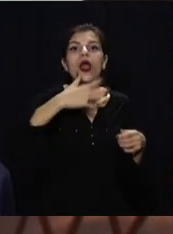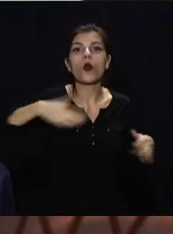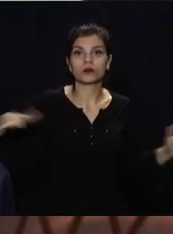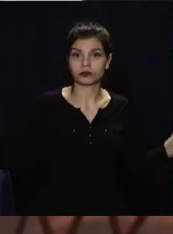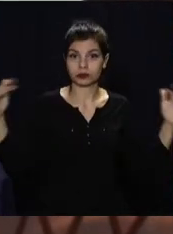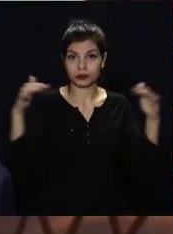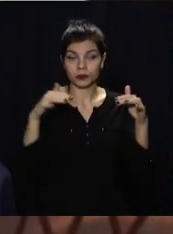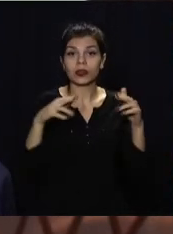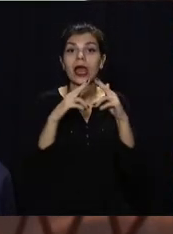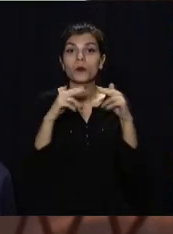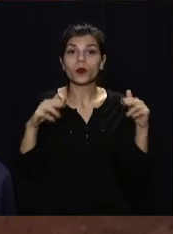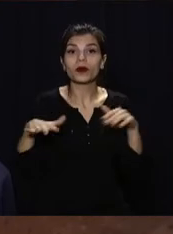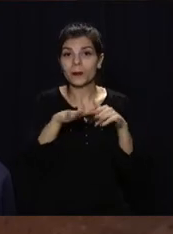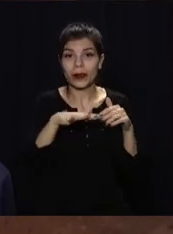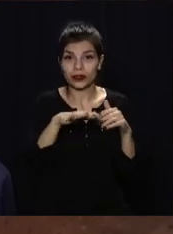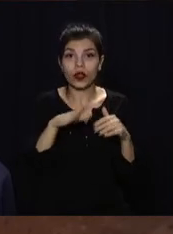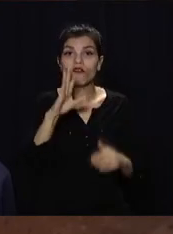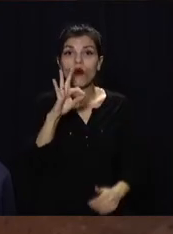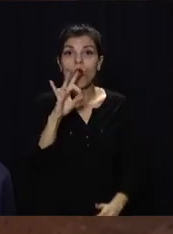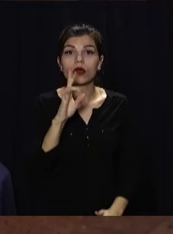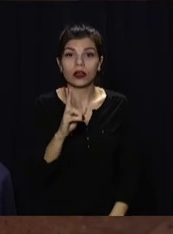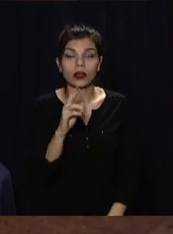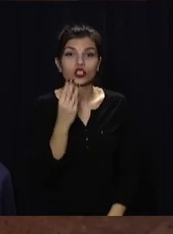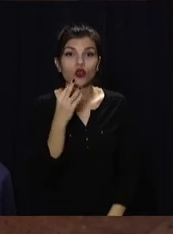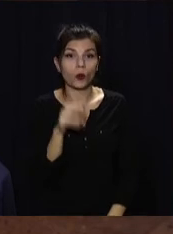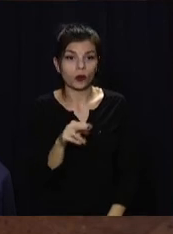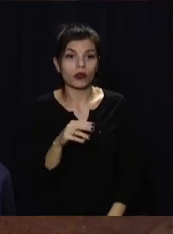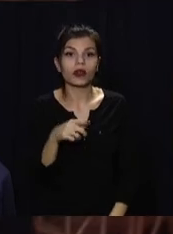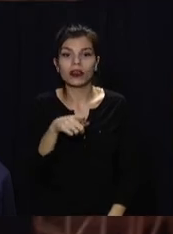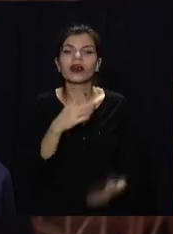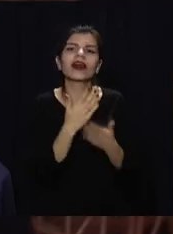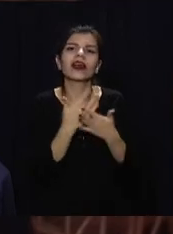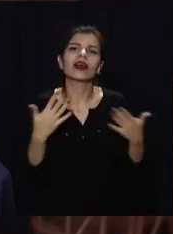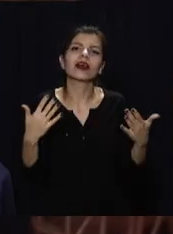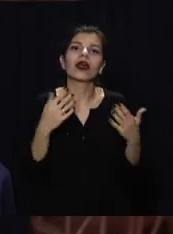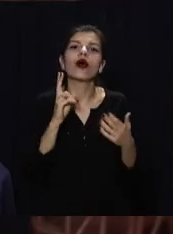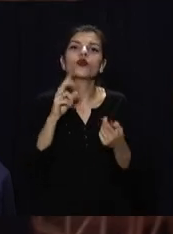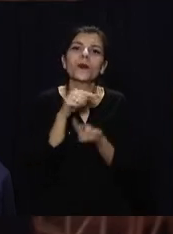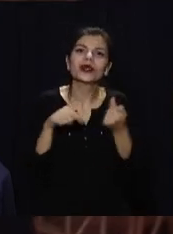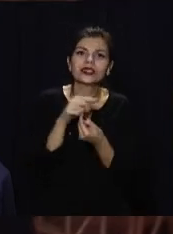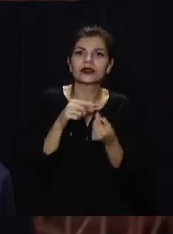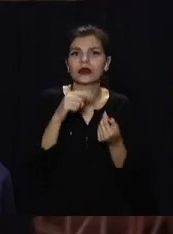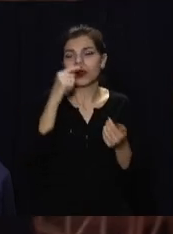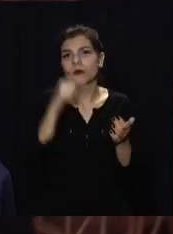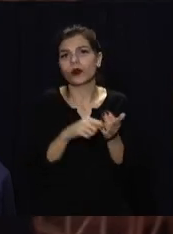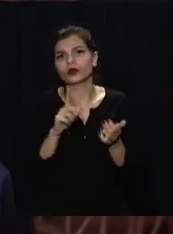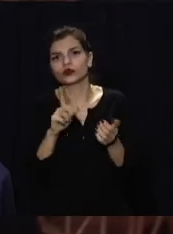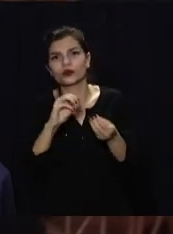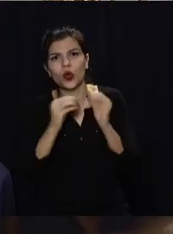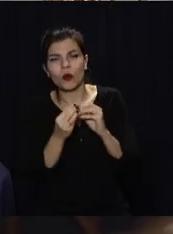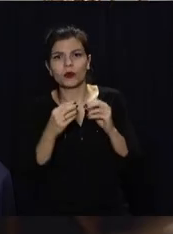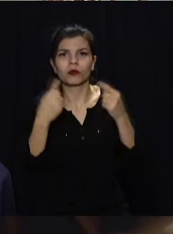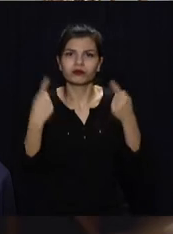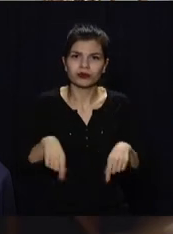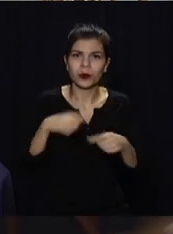регіони України. У програмі Дніпровського майданчику – воркшоп для атовців. На ньому ветерани-підприємці діляться досвідом у створенні бізнесу.